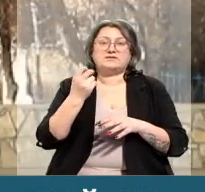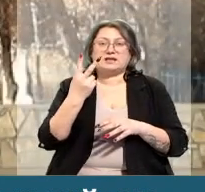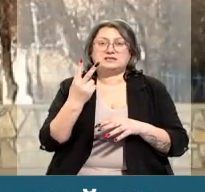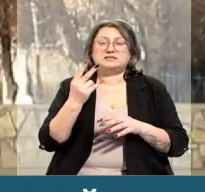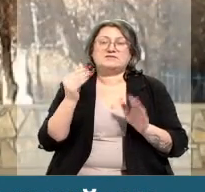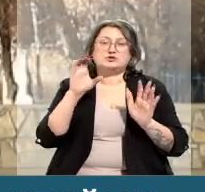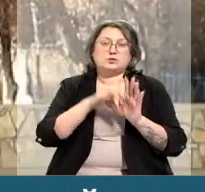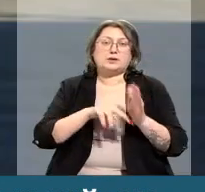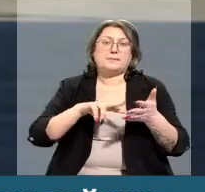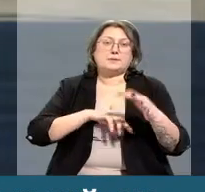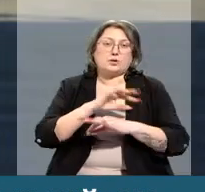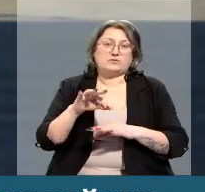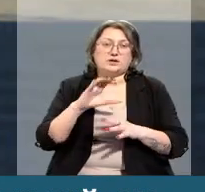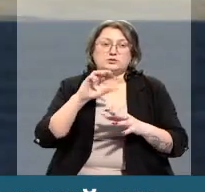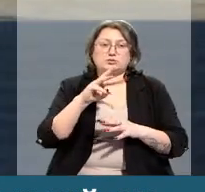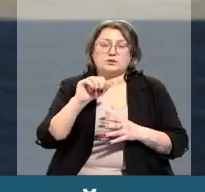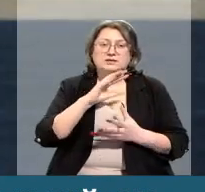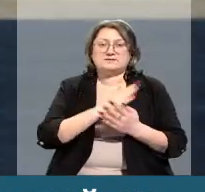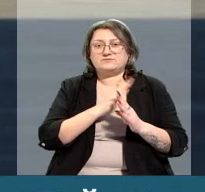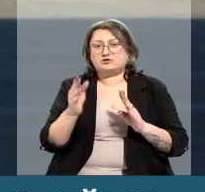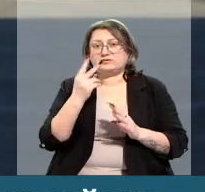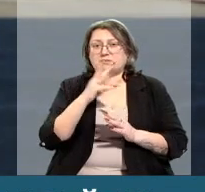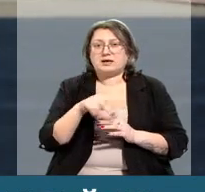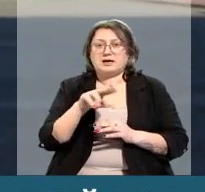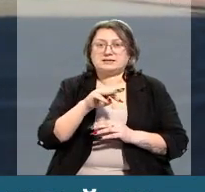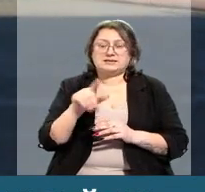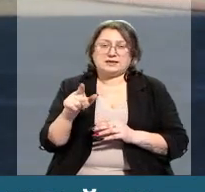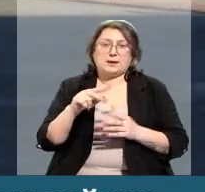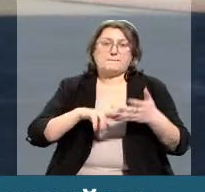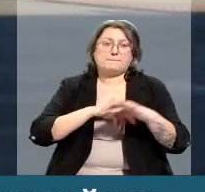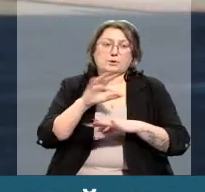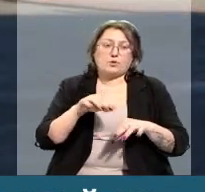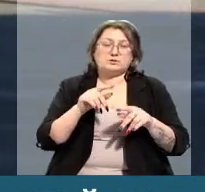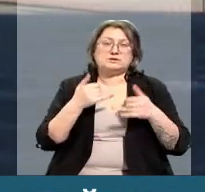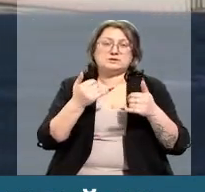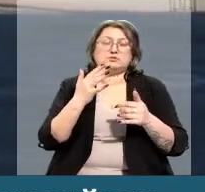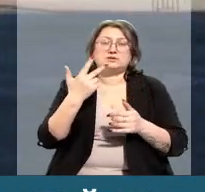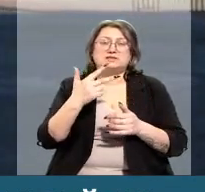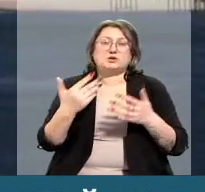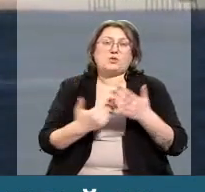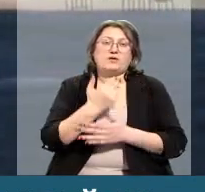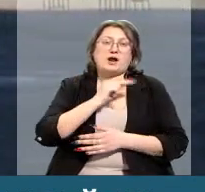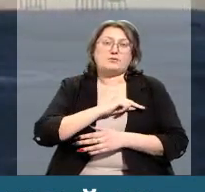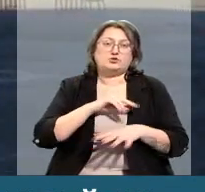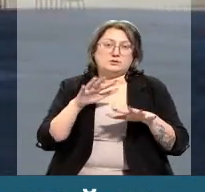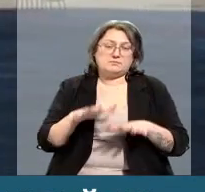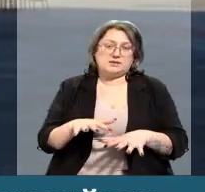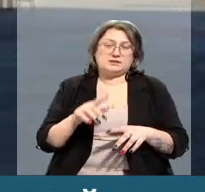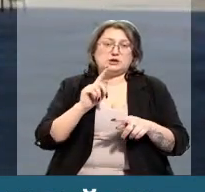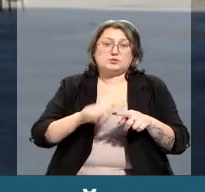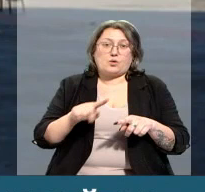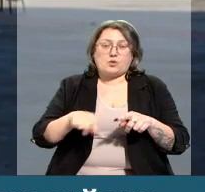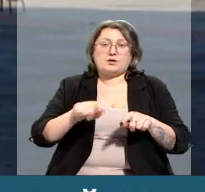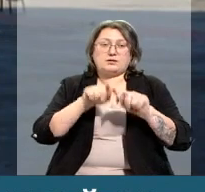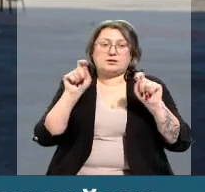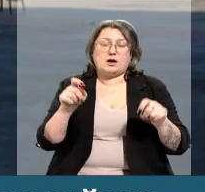инвестиционных проектов на сумму свыше 2 миллиардов тенге. Проекты создадут около 30 новых рабочих мест. Совсем скоро